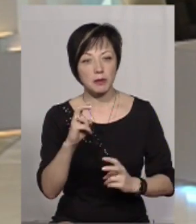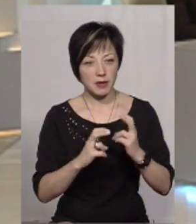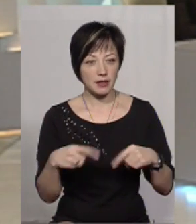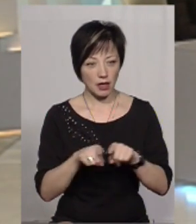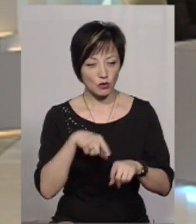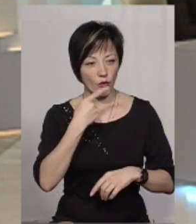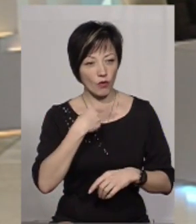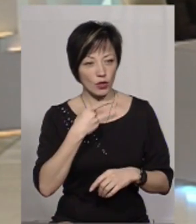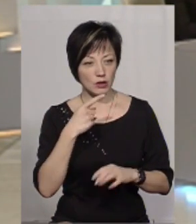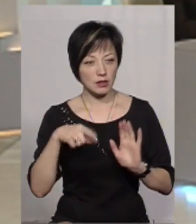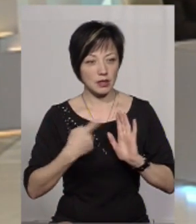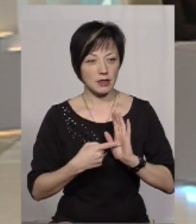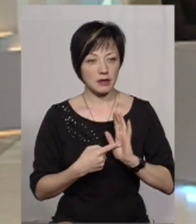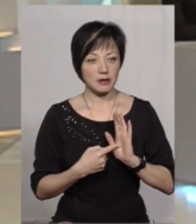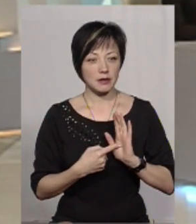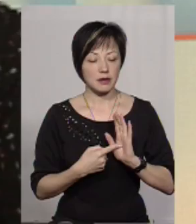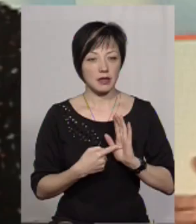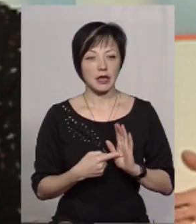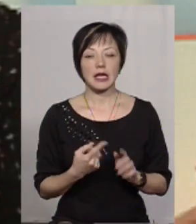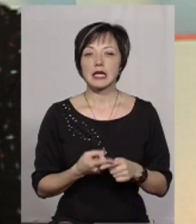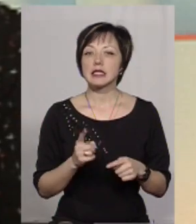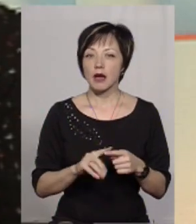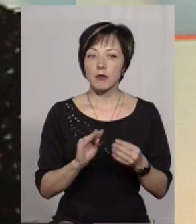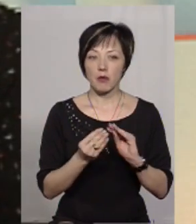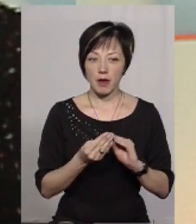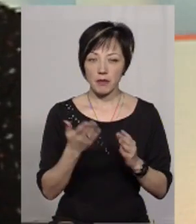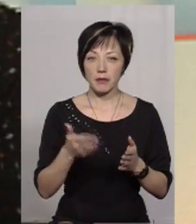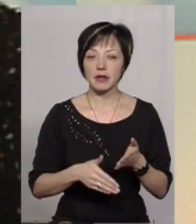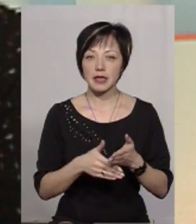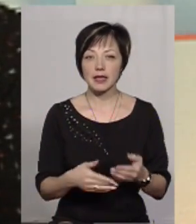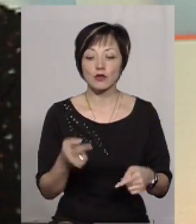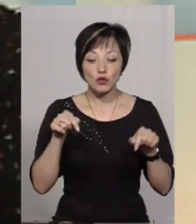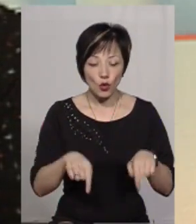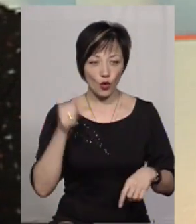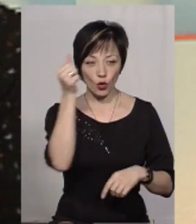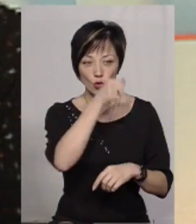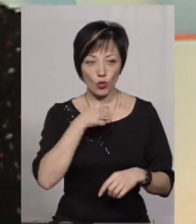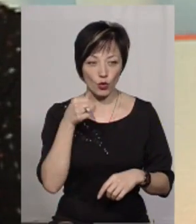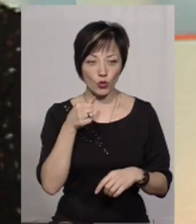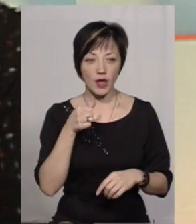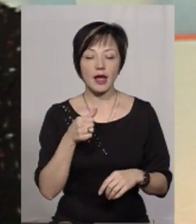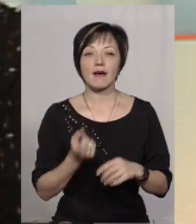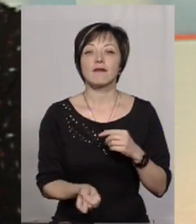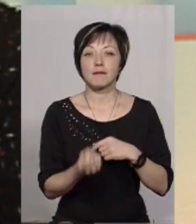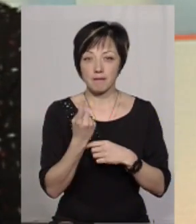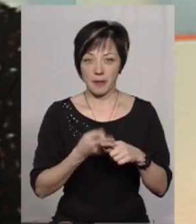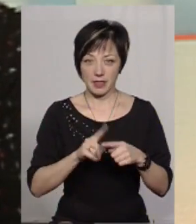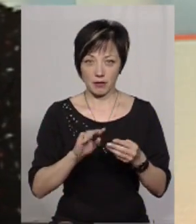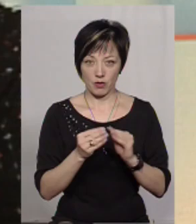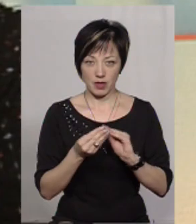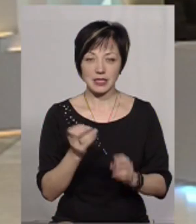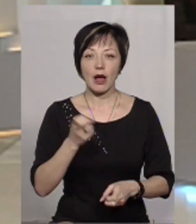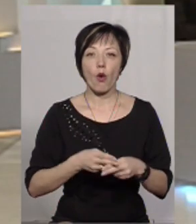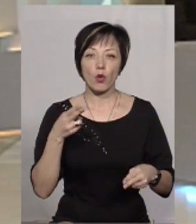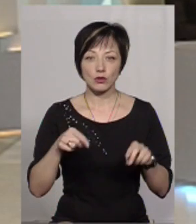підприємства теж про це говорять? Ви знаєте, ця проблема, пані Івана, напевне, мене підтримає, що саме цього року ця проблема і виплила на… Вона